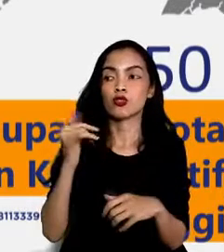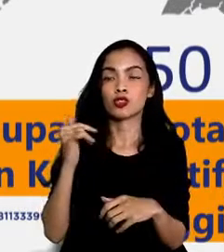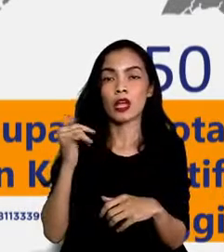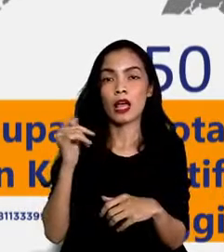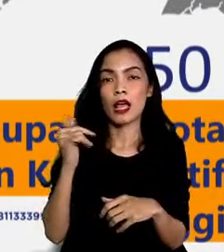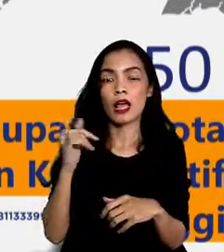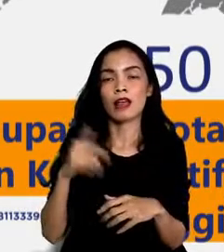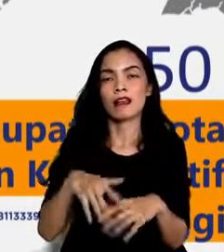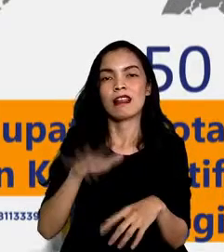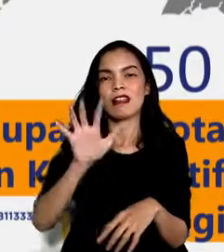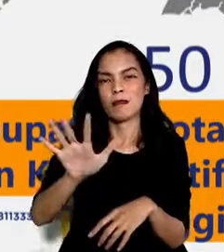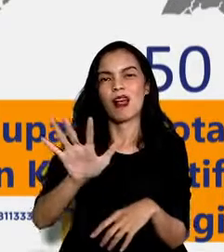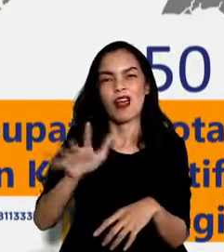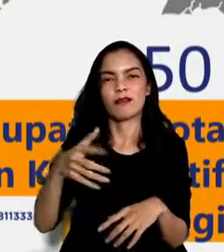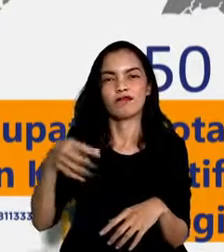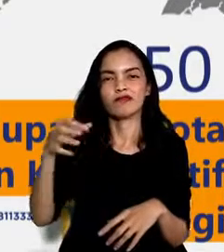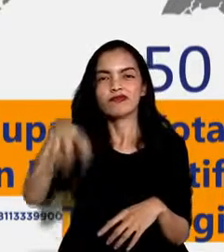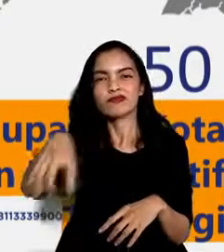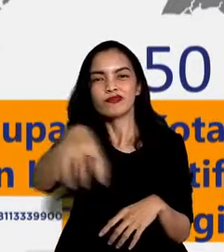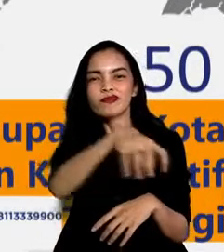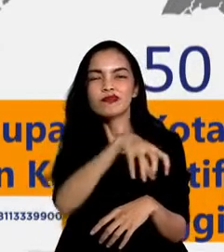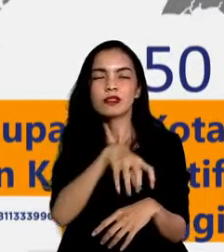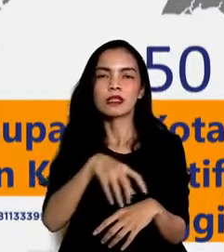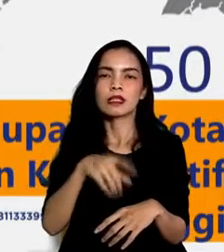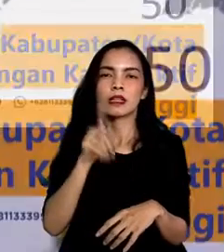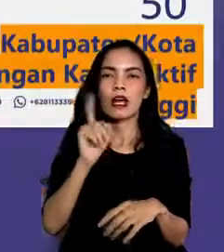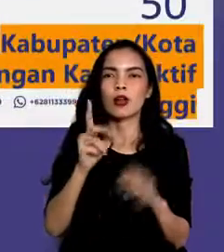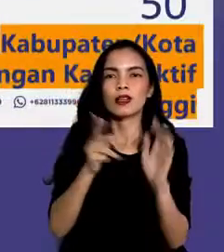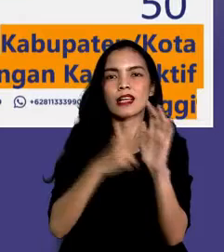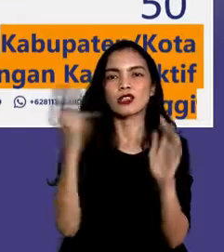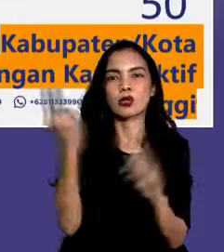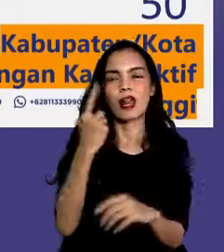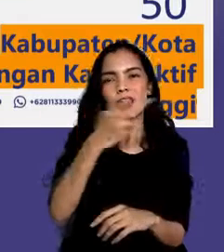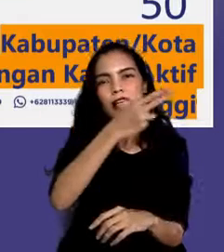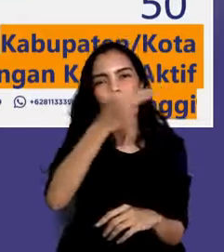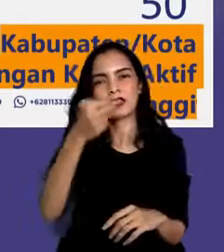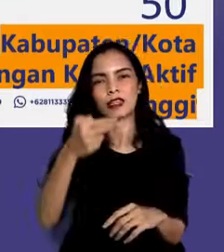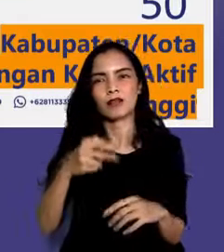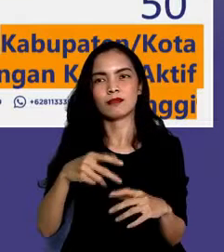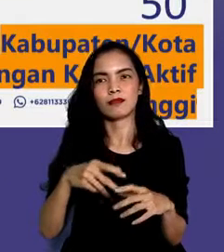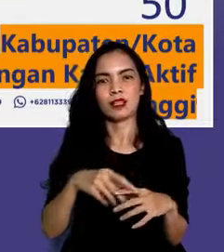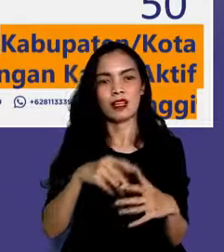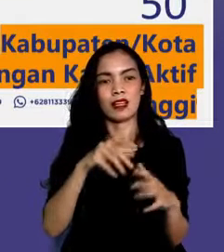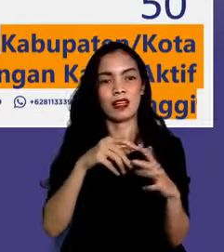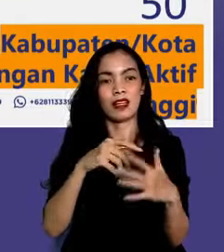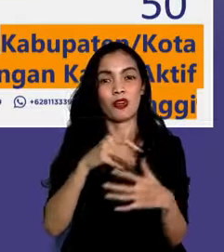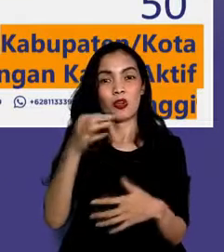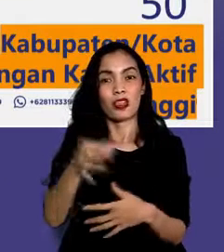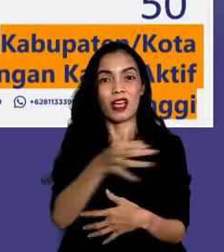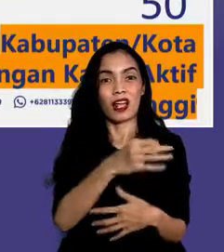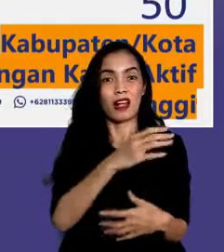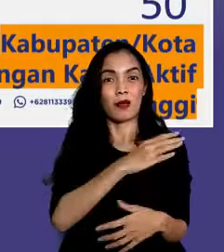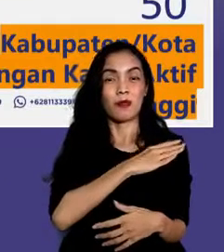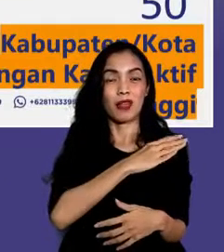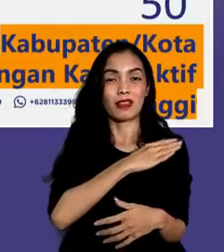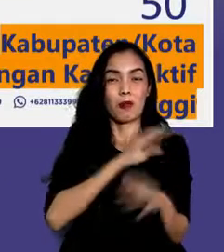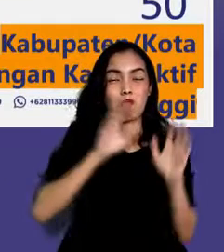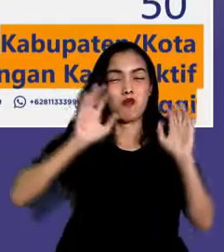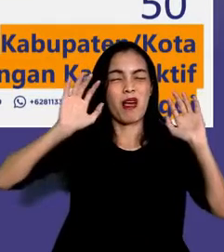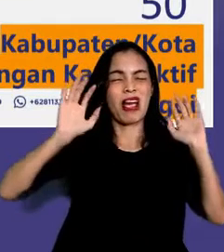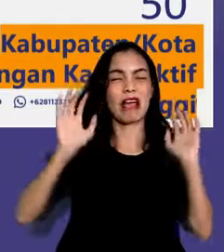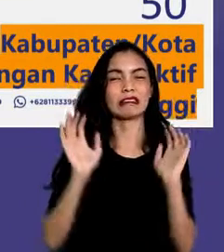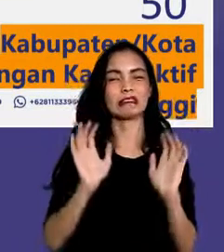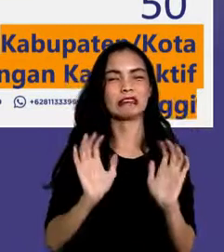kabupaten kota. Secara nasional, 5 besar kabupaten kota yang memiliki kasus aktif tertinggi